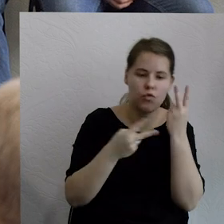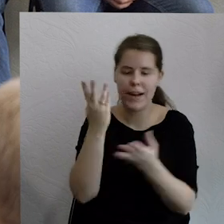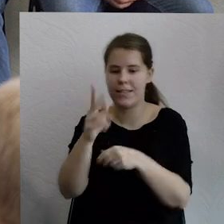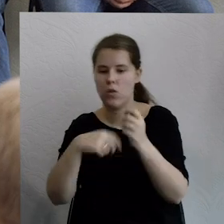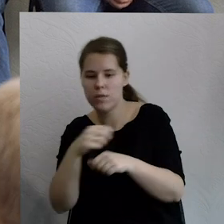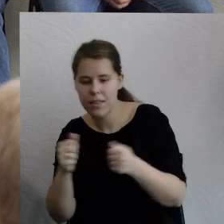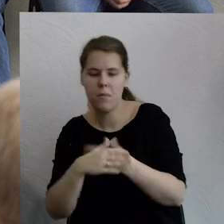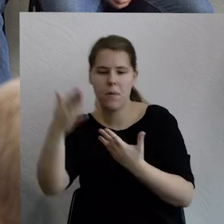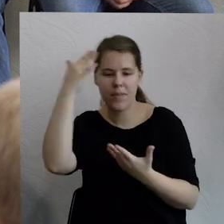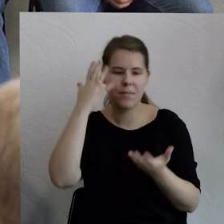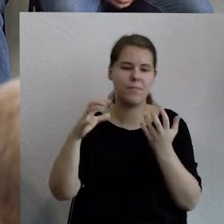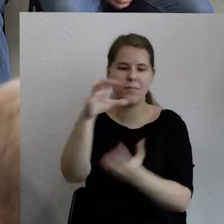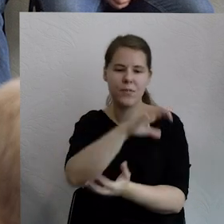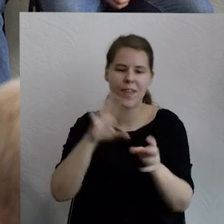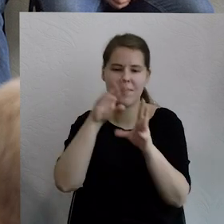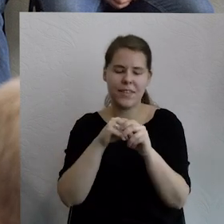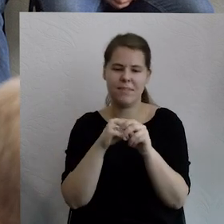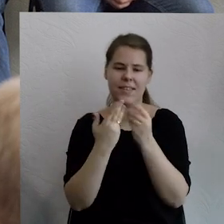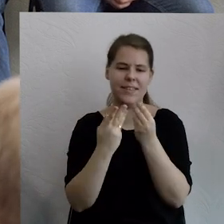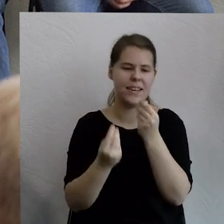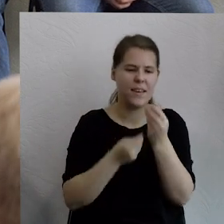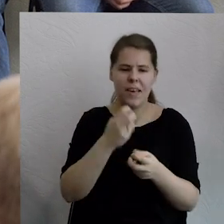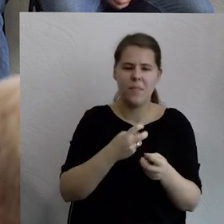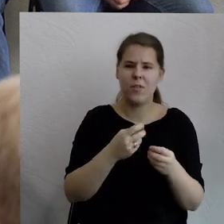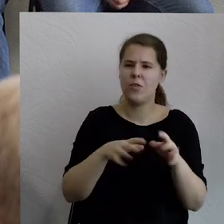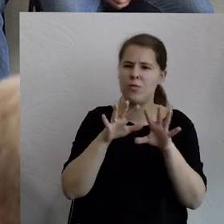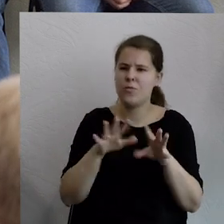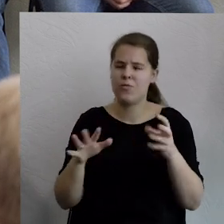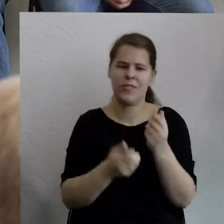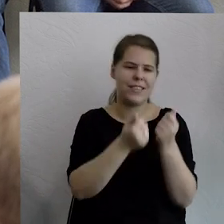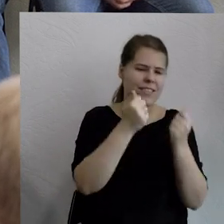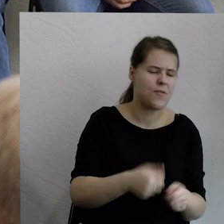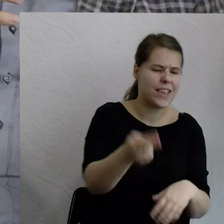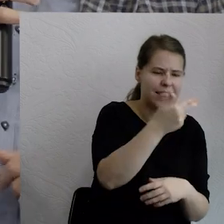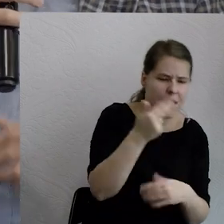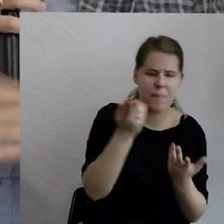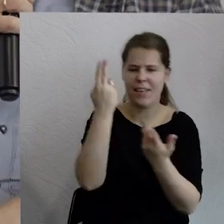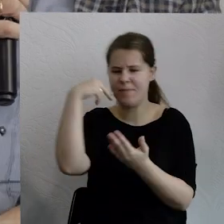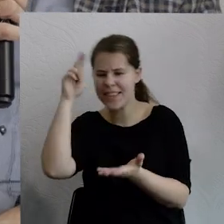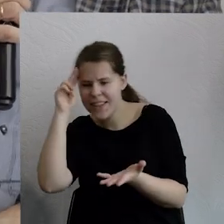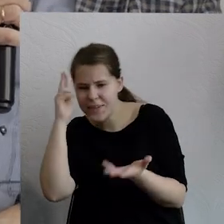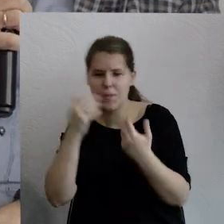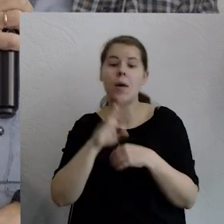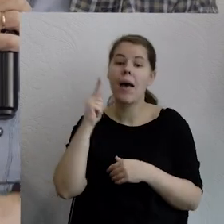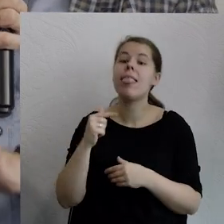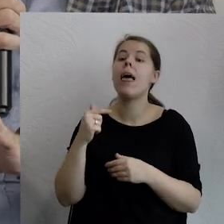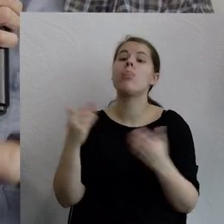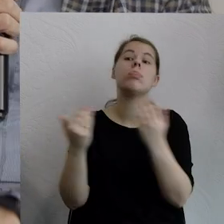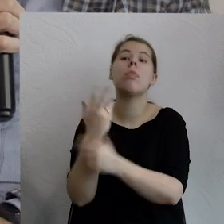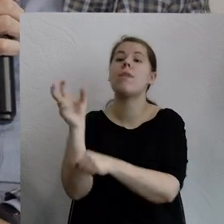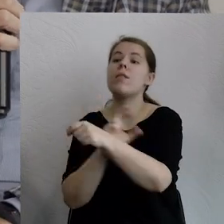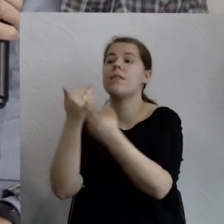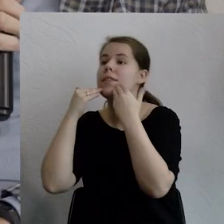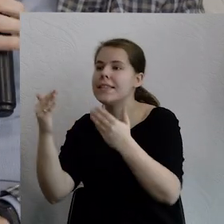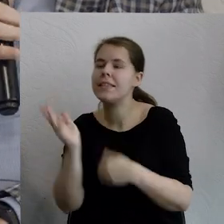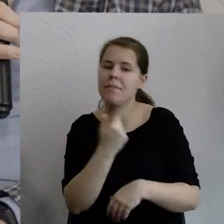skomplikowany, że nie ogarniamy tego. Ale dzięki tym narzędziom jest nam łatwiej, czy powinno być łatwiej ogarnąć. to, co jeszcze